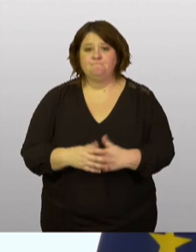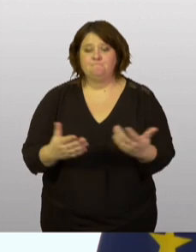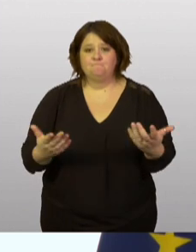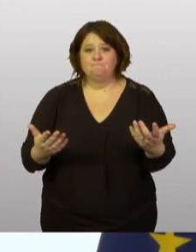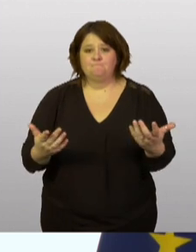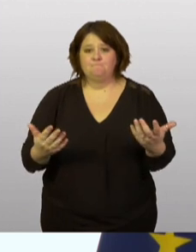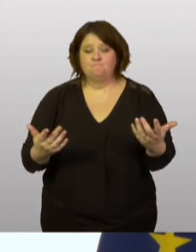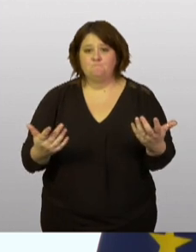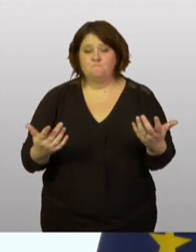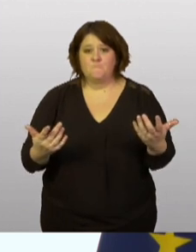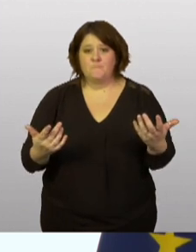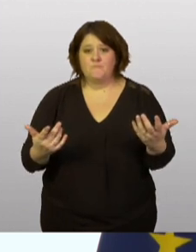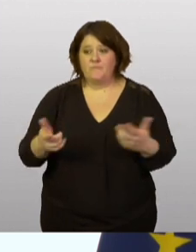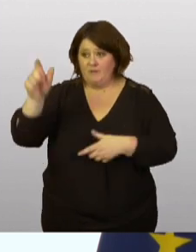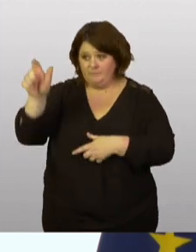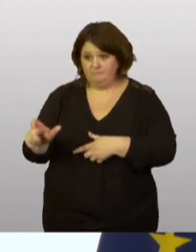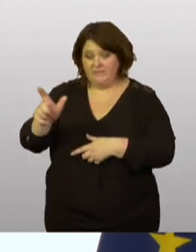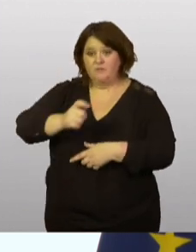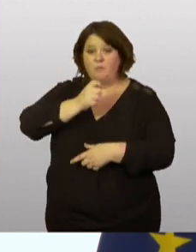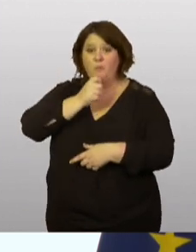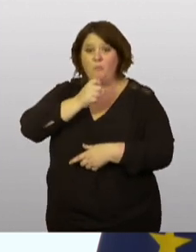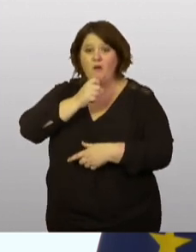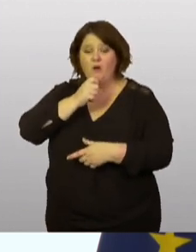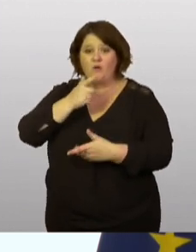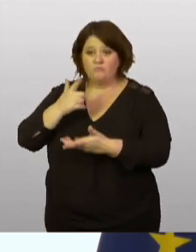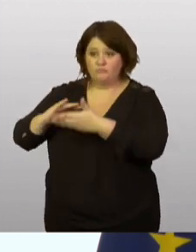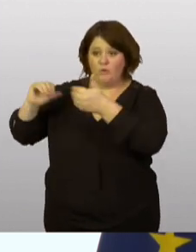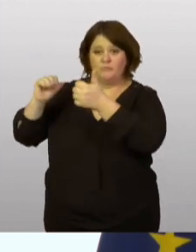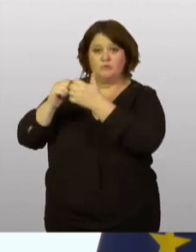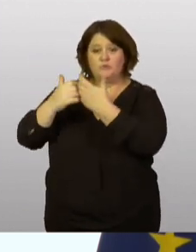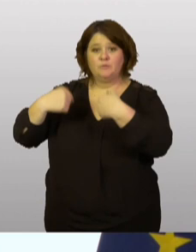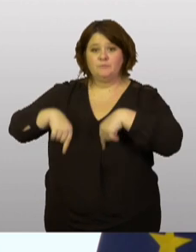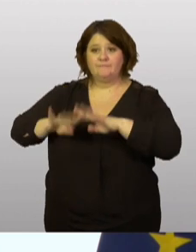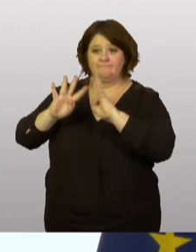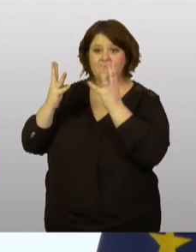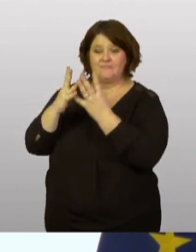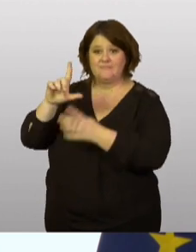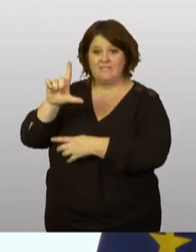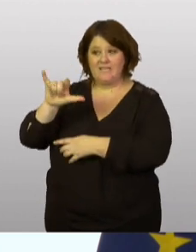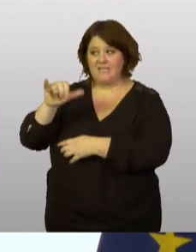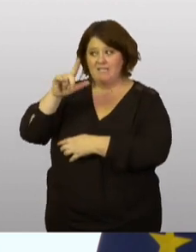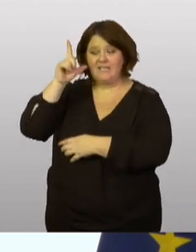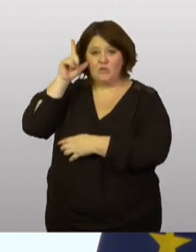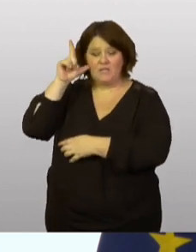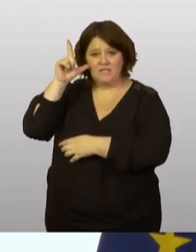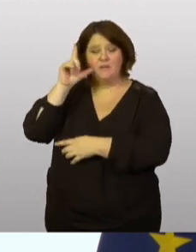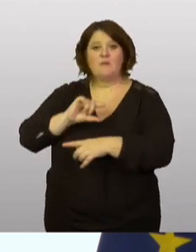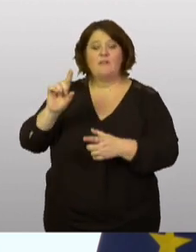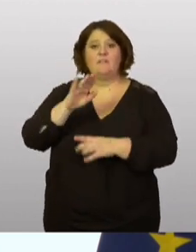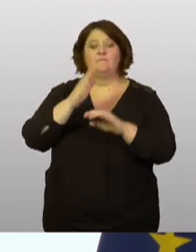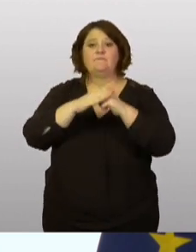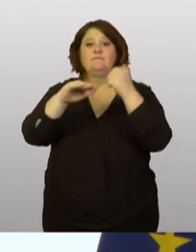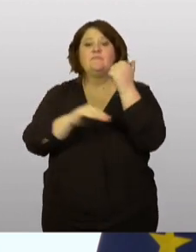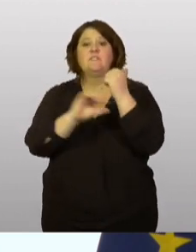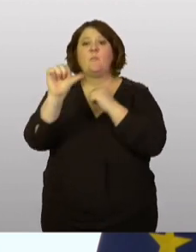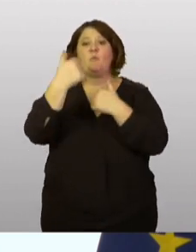à la porte-parole du Parlement lettonien et à la vice-première ministre du Canada.